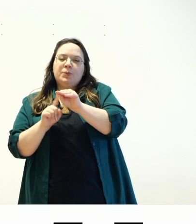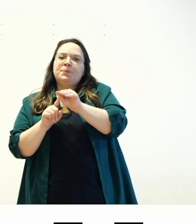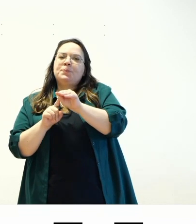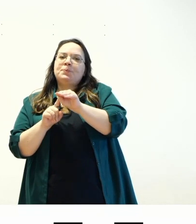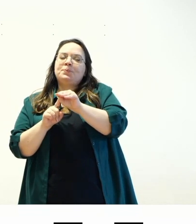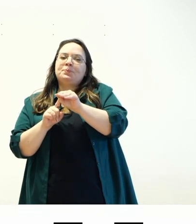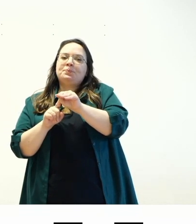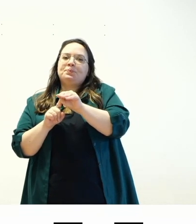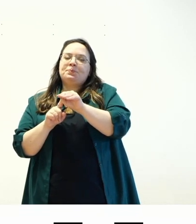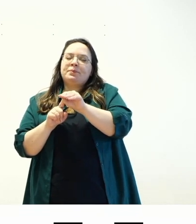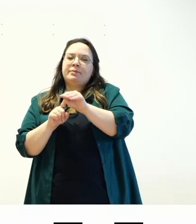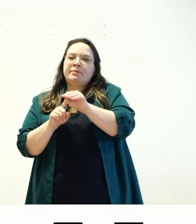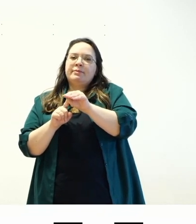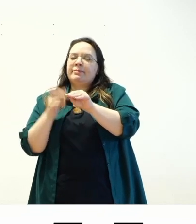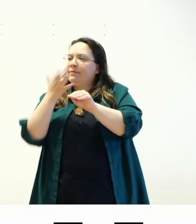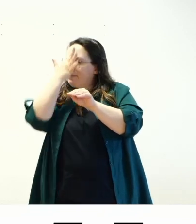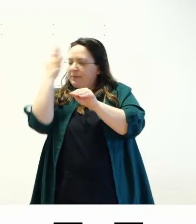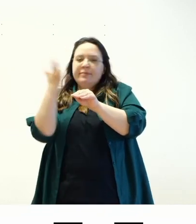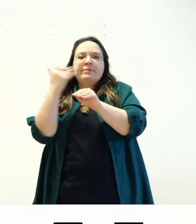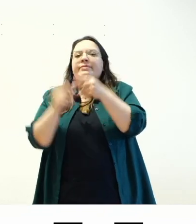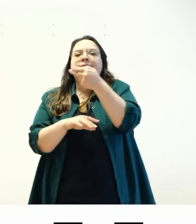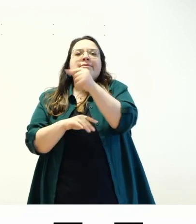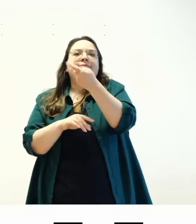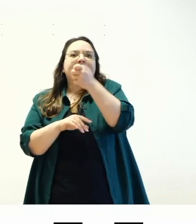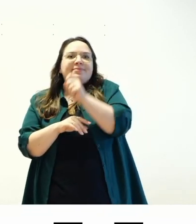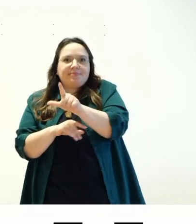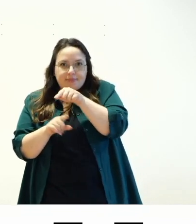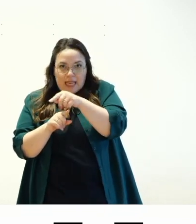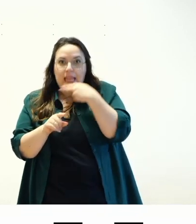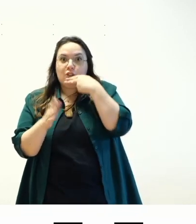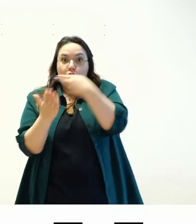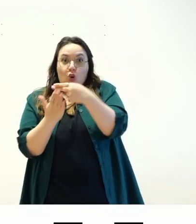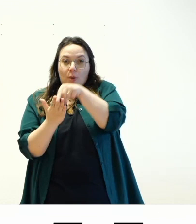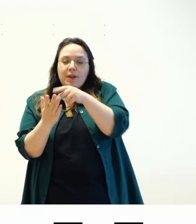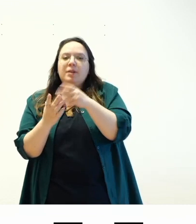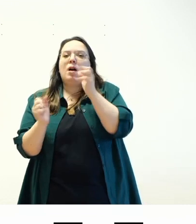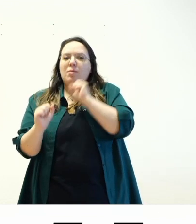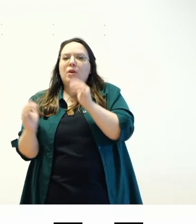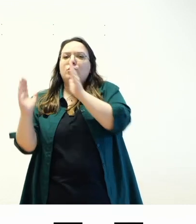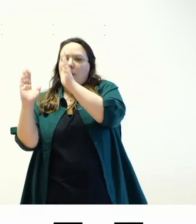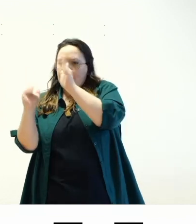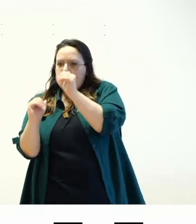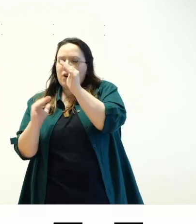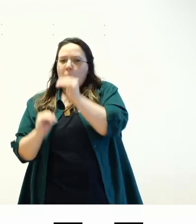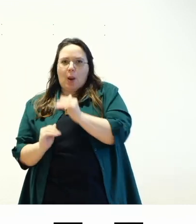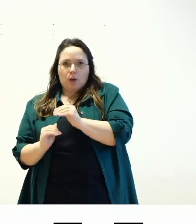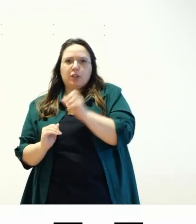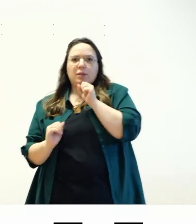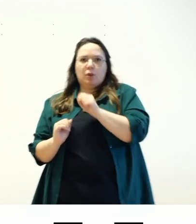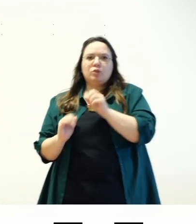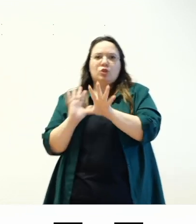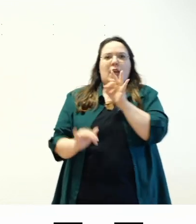l'elemento html main cioè se vado a dire posso andare per alcuni blocchi a definire qual è l'elemento html da utilizzare